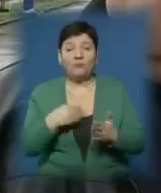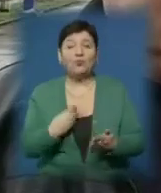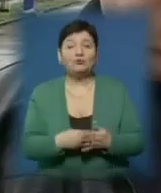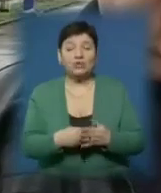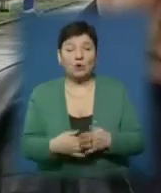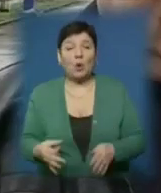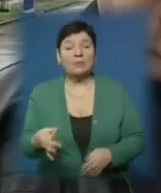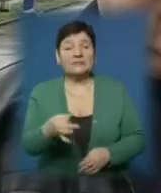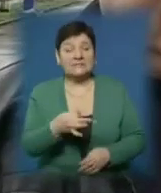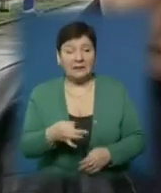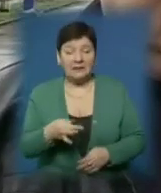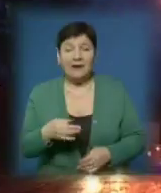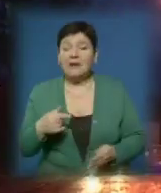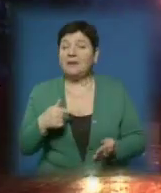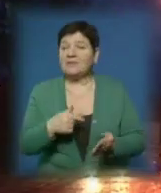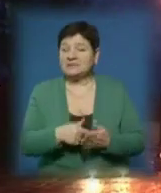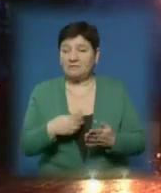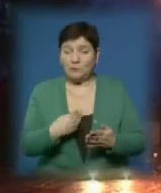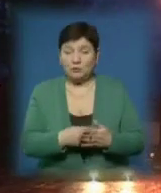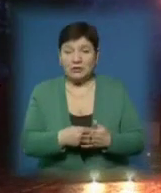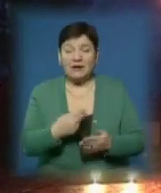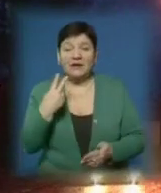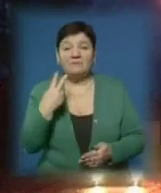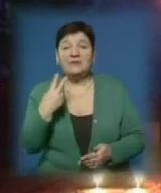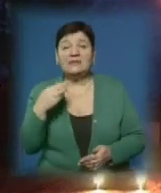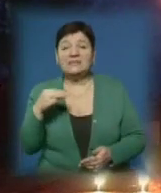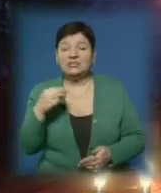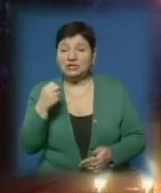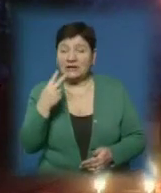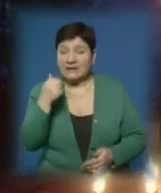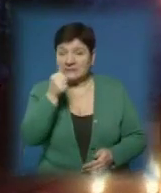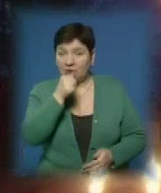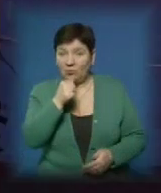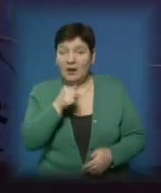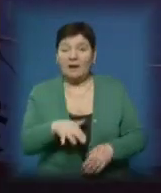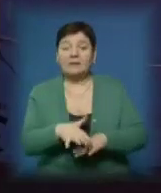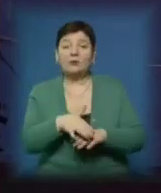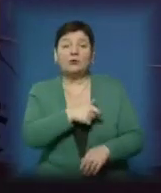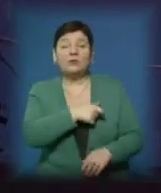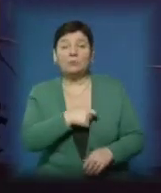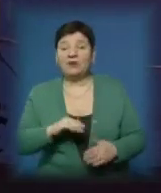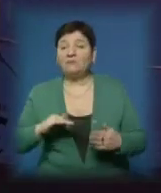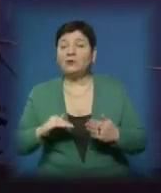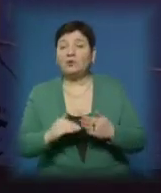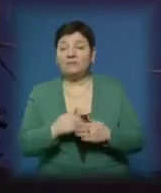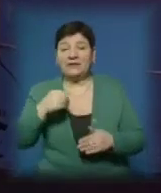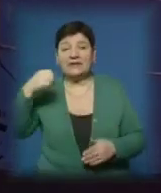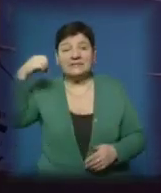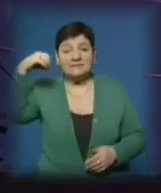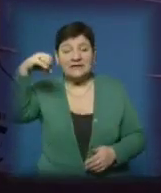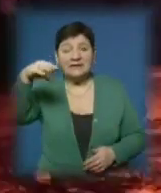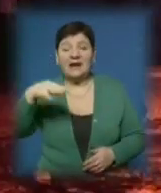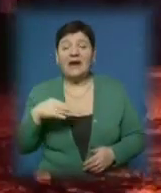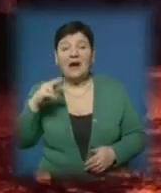обласний і місцевий бюджет. 2013-го за сприяння народного депутата було відновлено освітлення на більшості